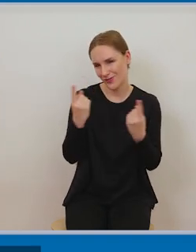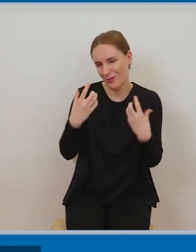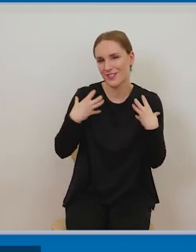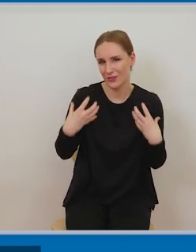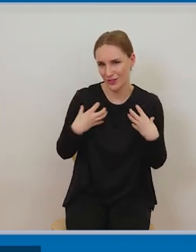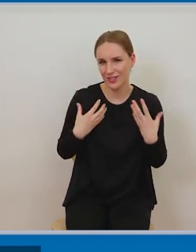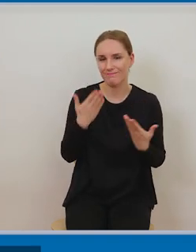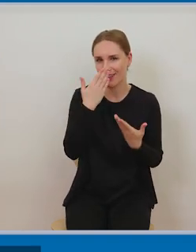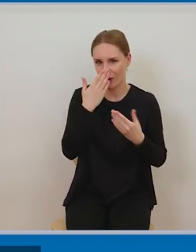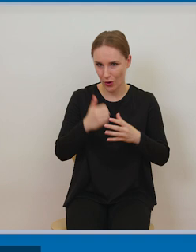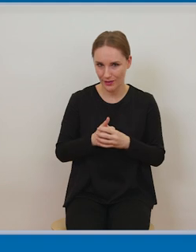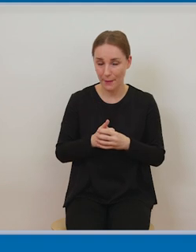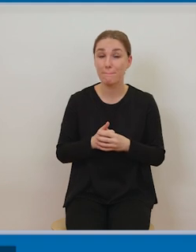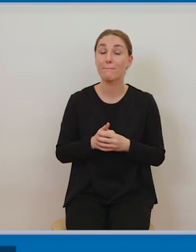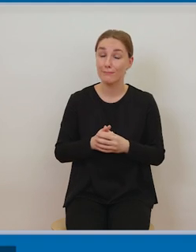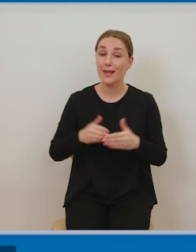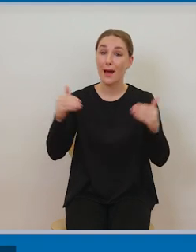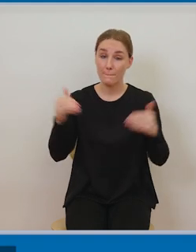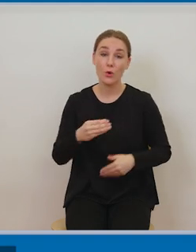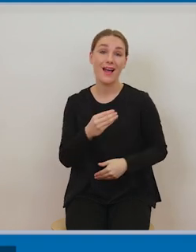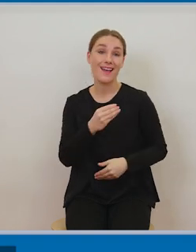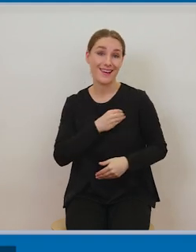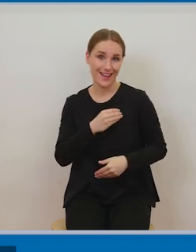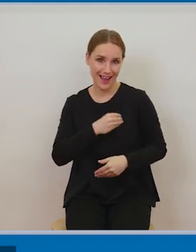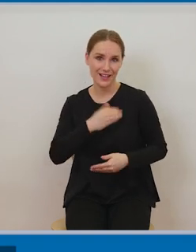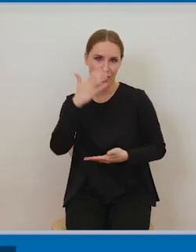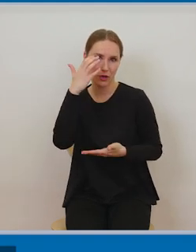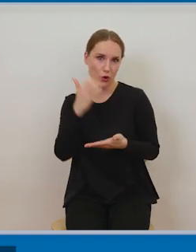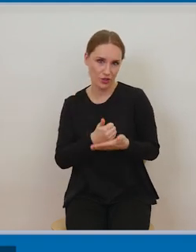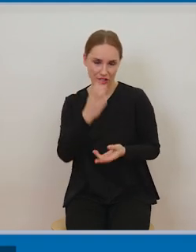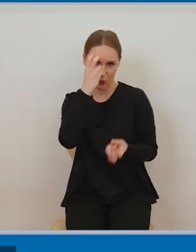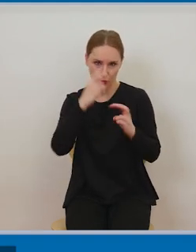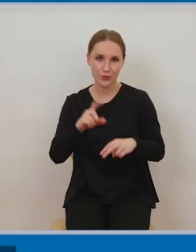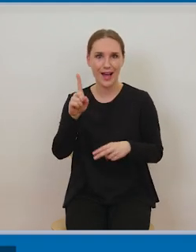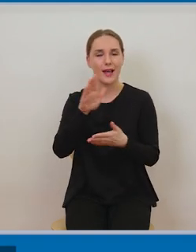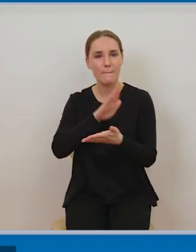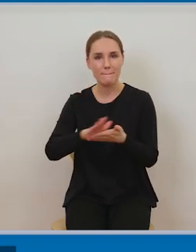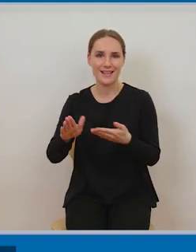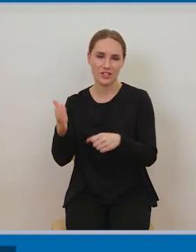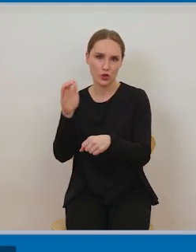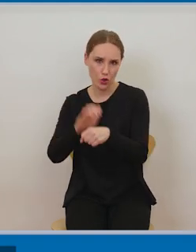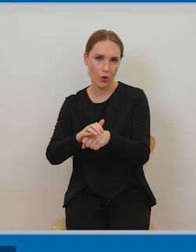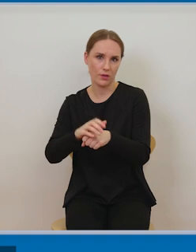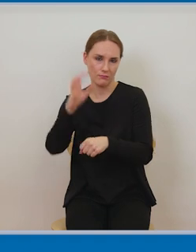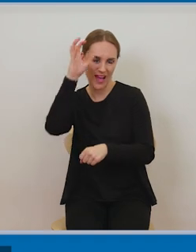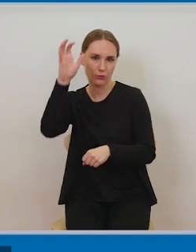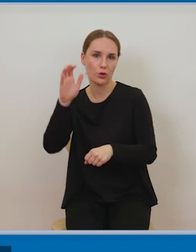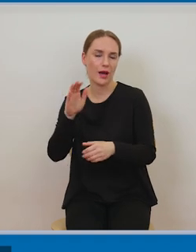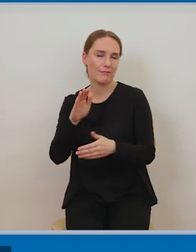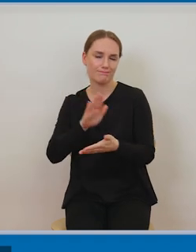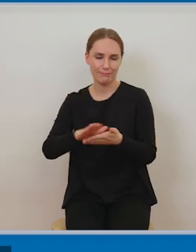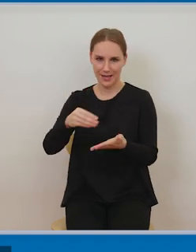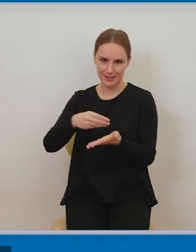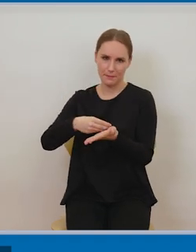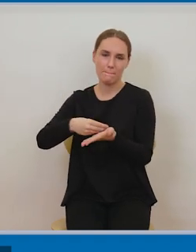odbywa się bez zgody twórcy, bez wynagrodzenia, a ciągle ma charakter legalnego korzystania. i to